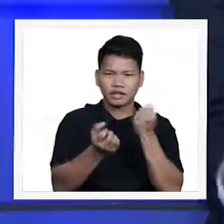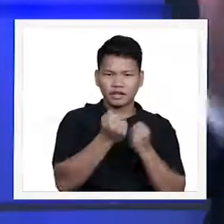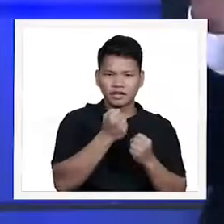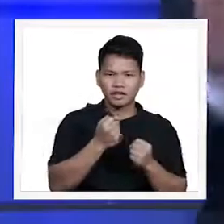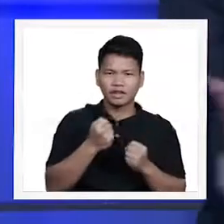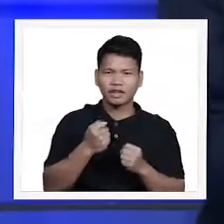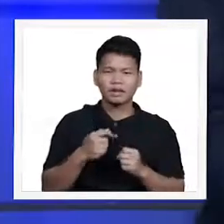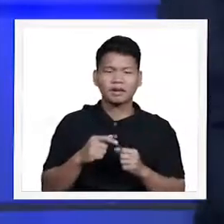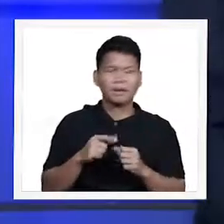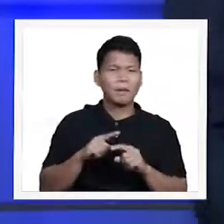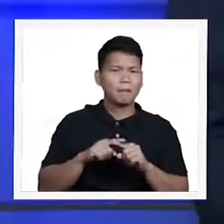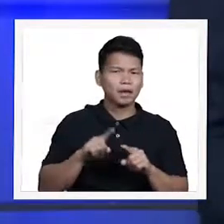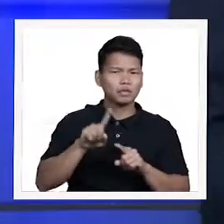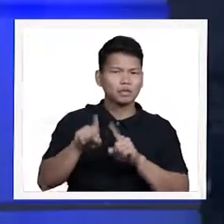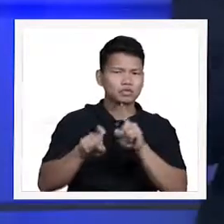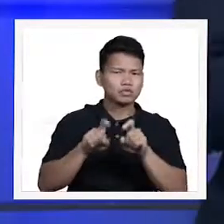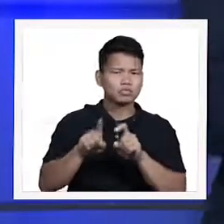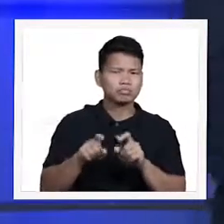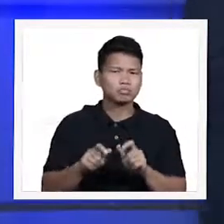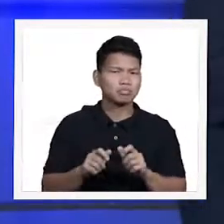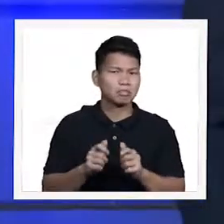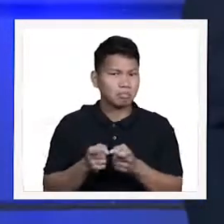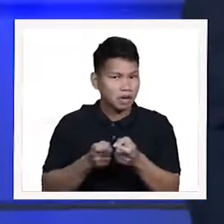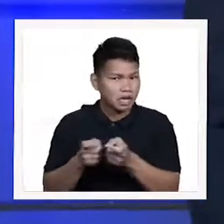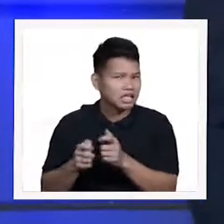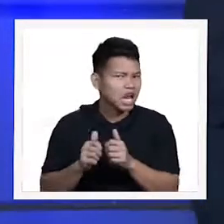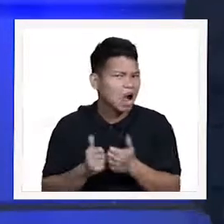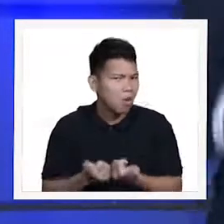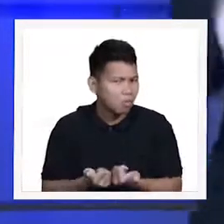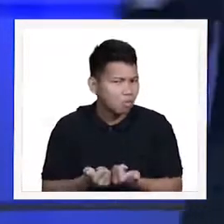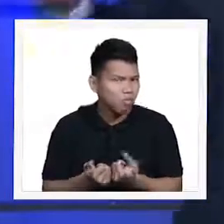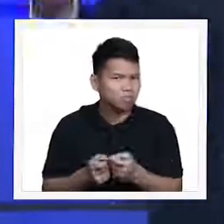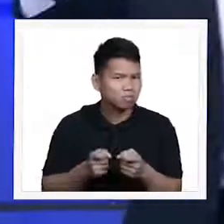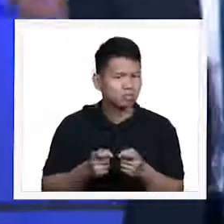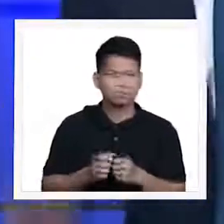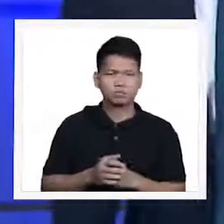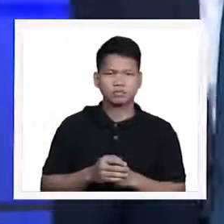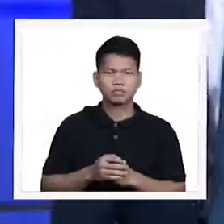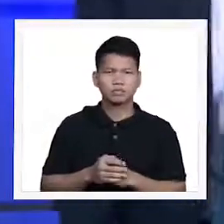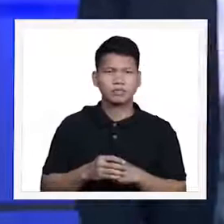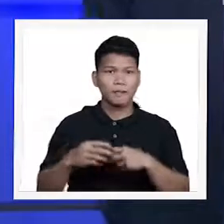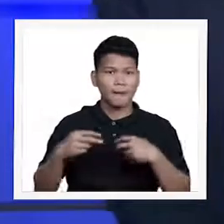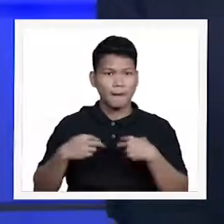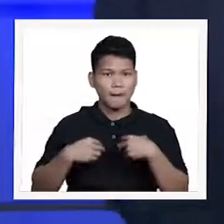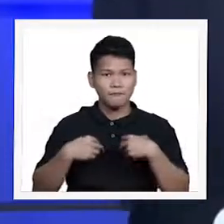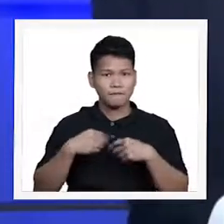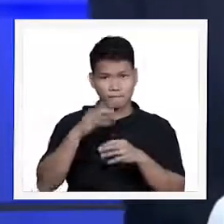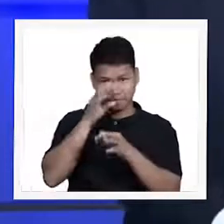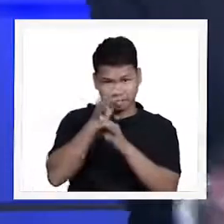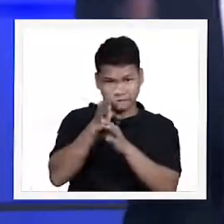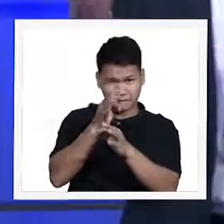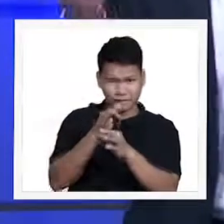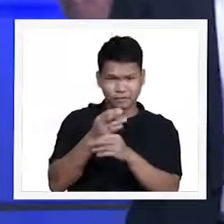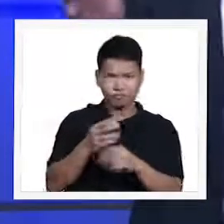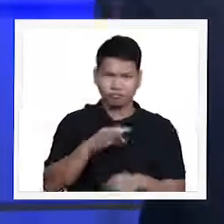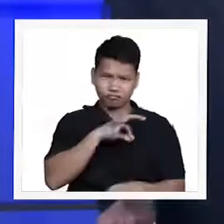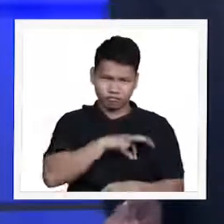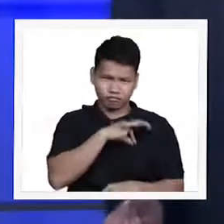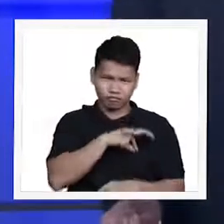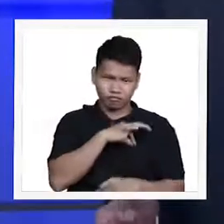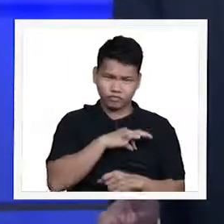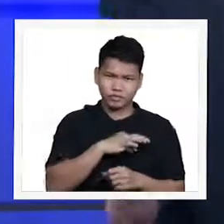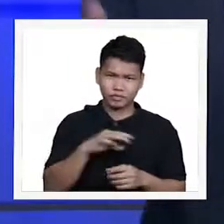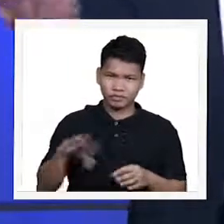do we manage our stress? Malaki po ang contribution ng paniniwala. Ang sabi po